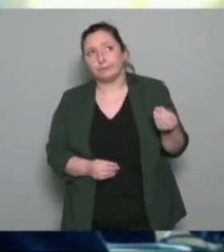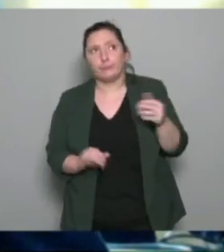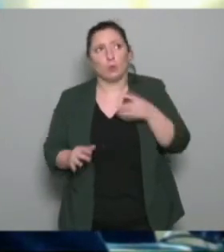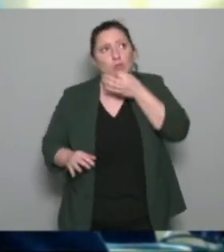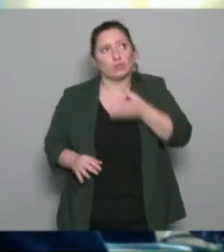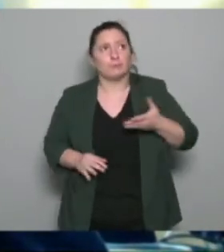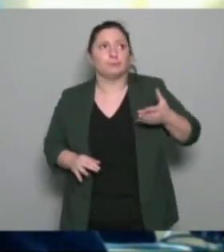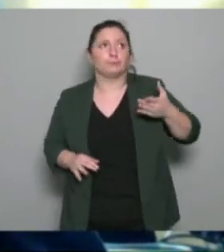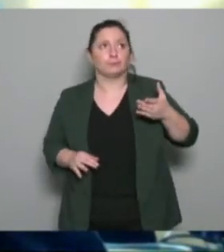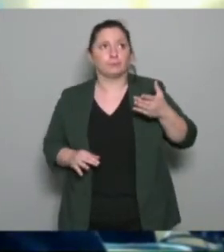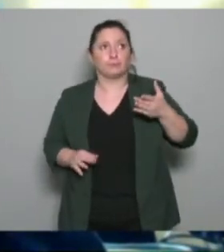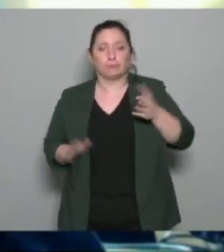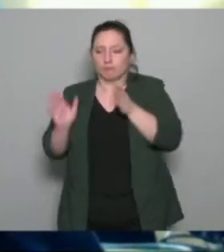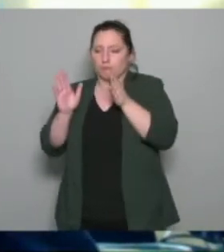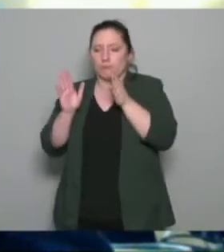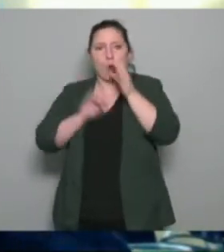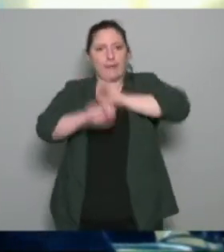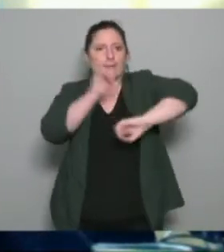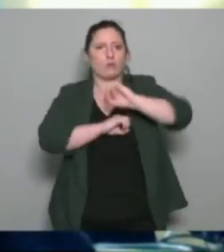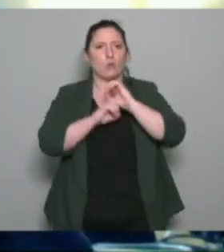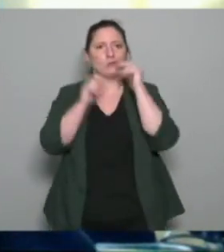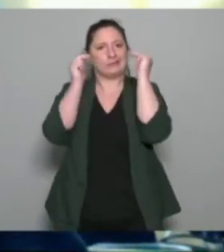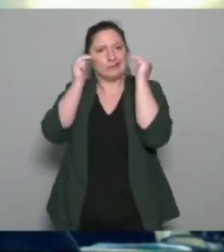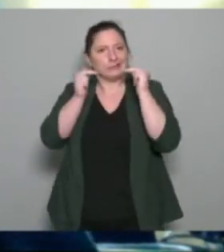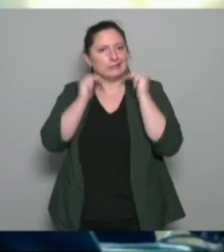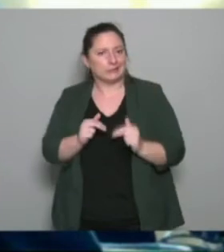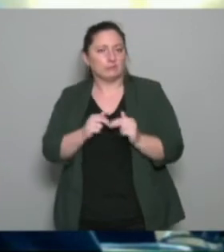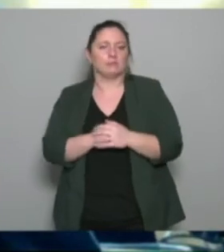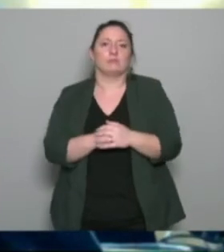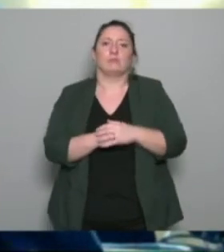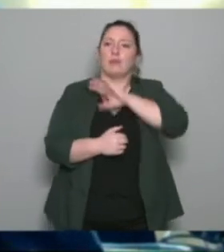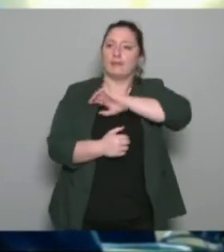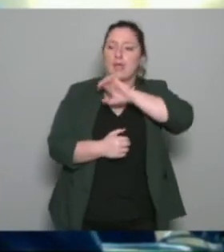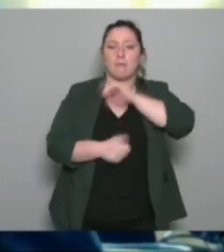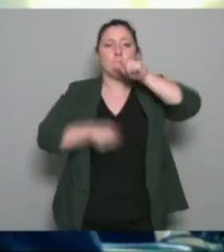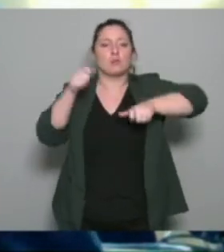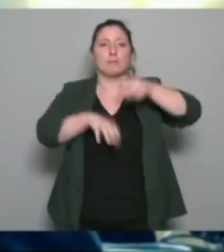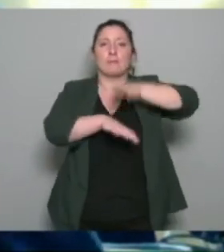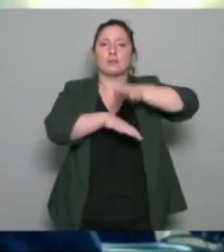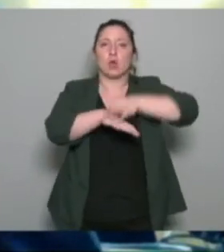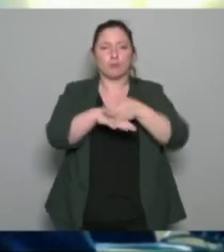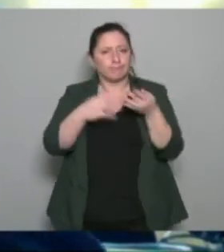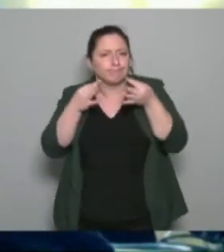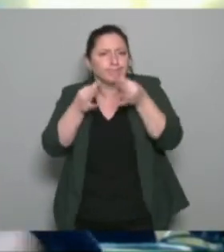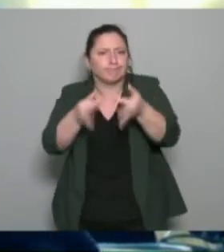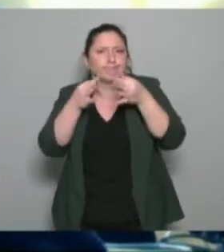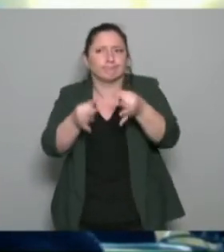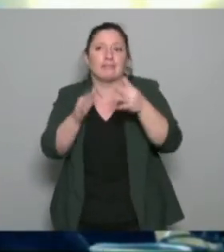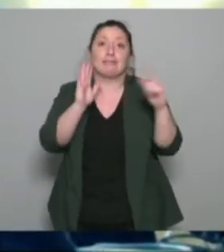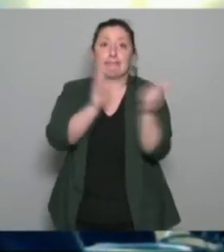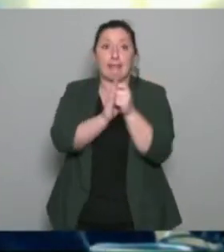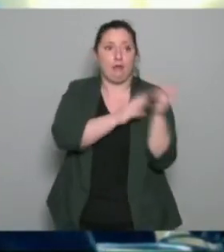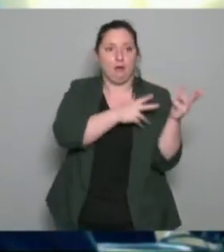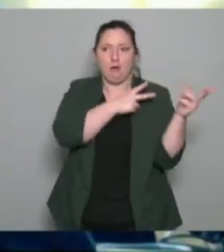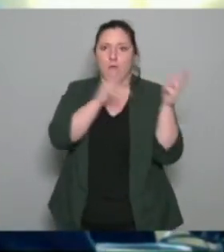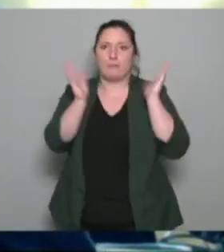en trois niveaux l'idée c'est effectivement de resensibiliser les patients au moment de leur hospitalisation de les remobiliser